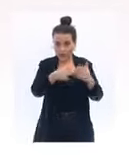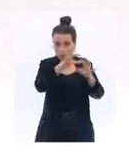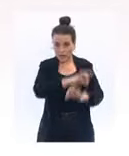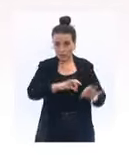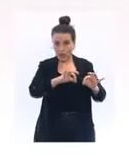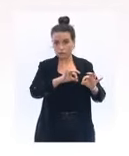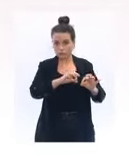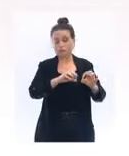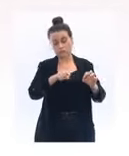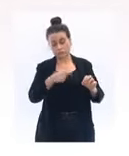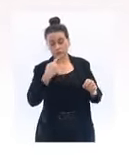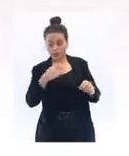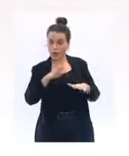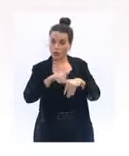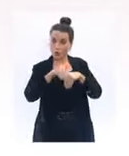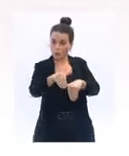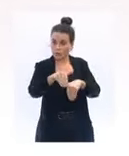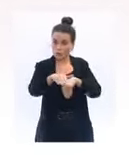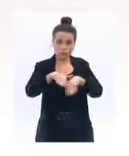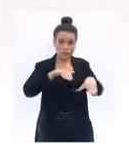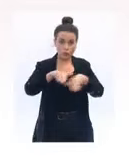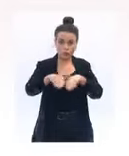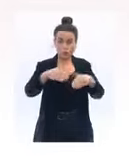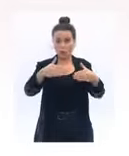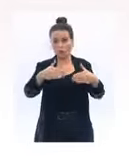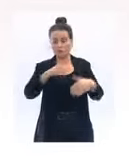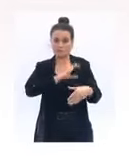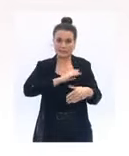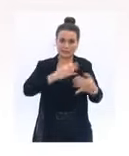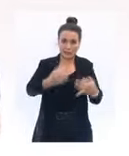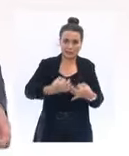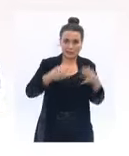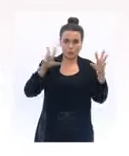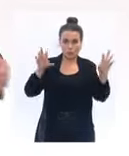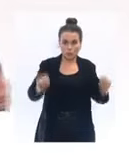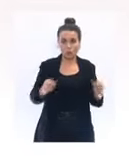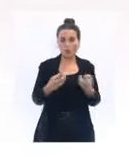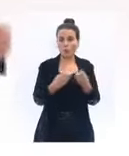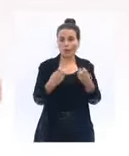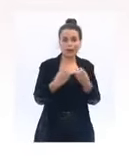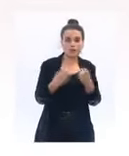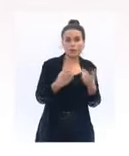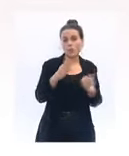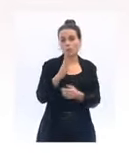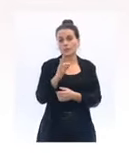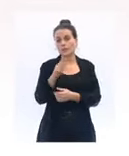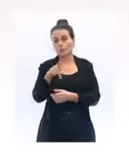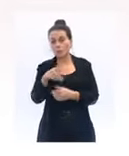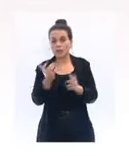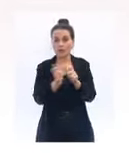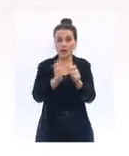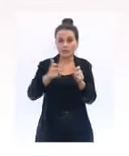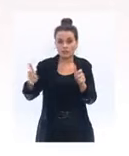fonctionner le plus normalement possible. Je pense à toutes les activités de service au bureau d'études, à l'industrie, au BTP, aux